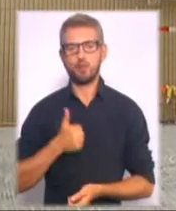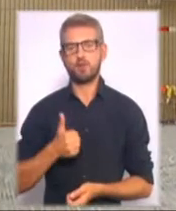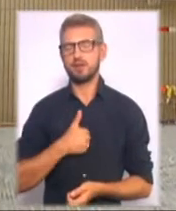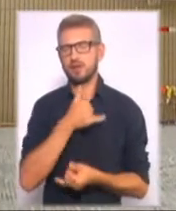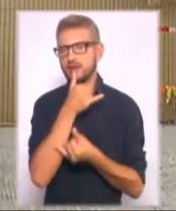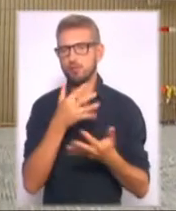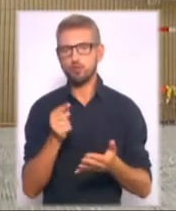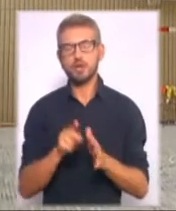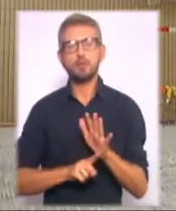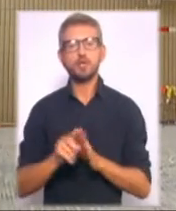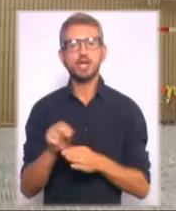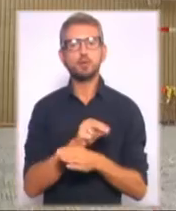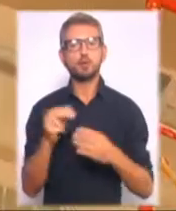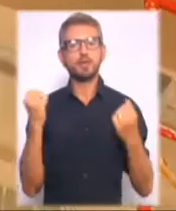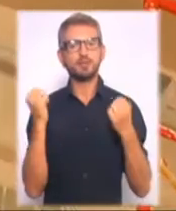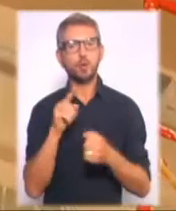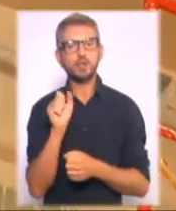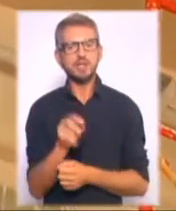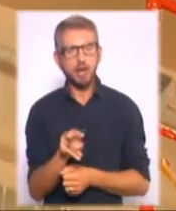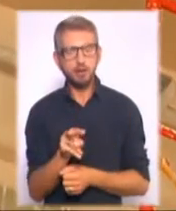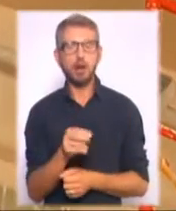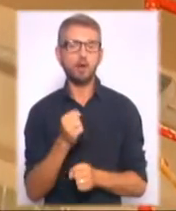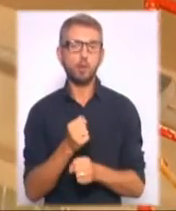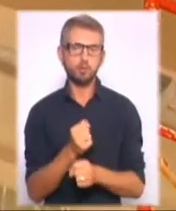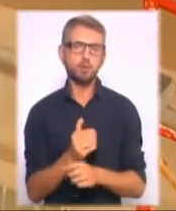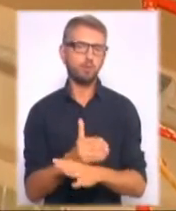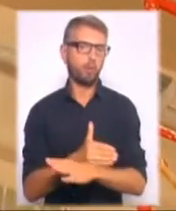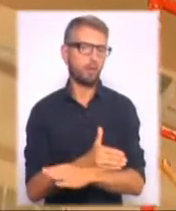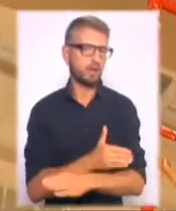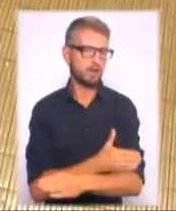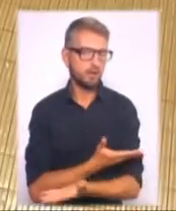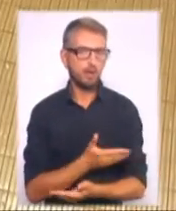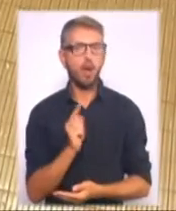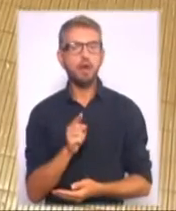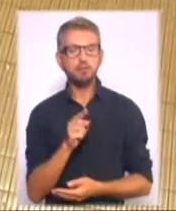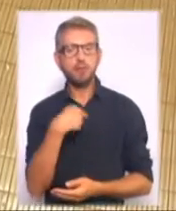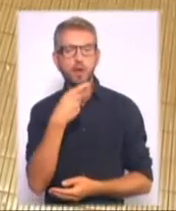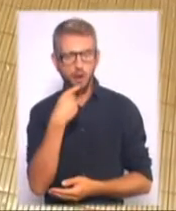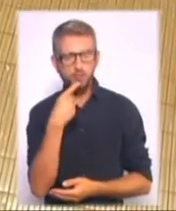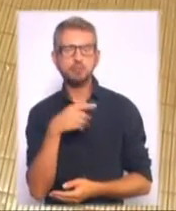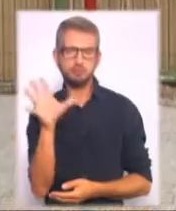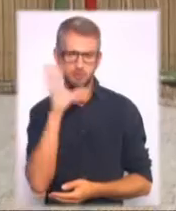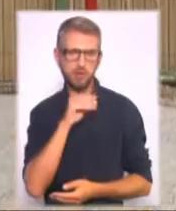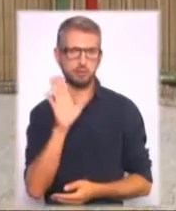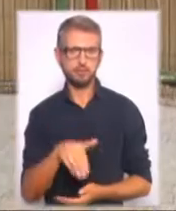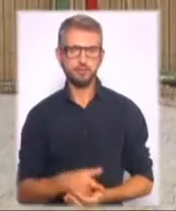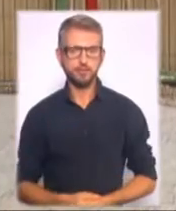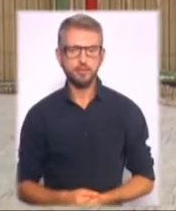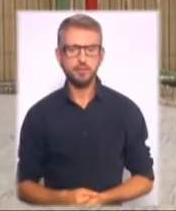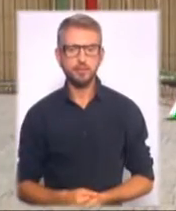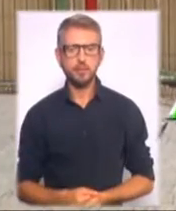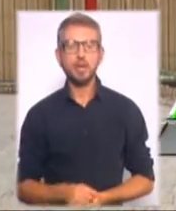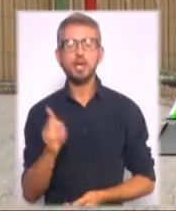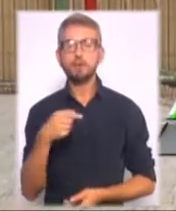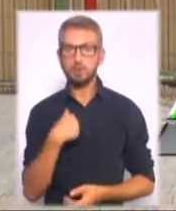не можуть. Там взялися ремонтувати спортзали, однак роботи тривають повільніше, аніж потрібно. Однак підрядники кажуть, що із завданням впораються. Ви мені